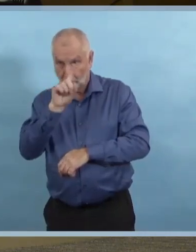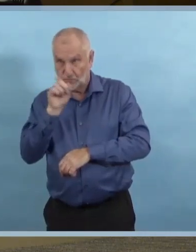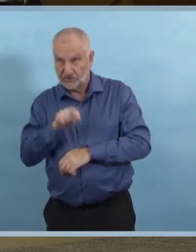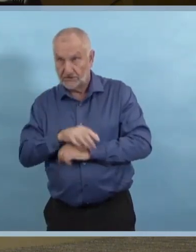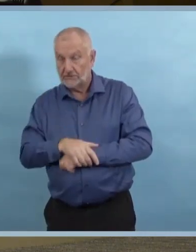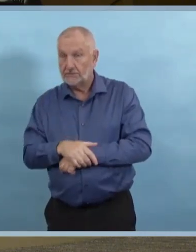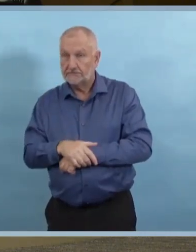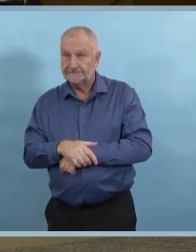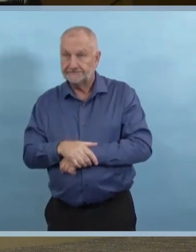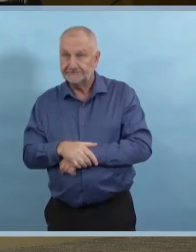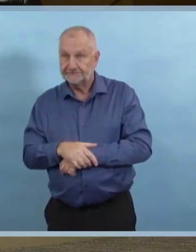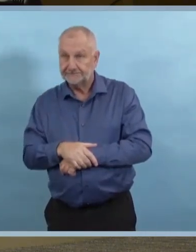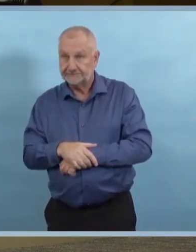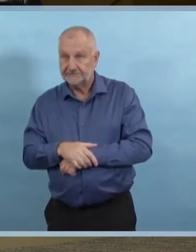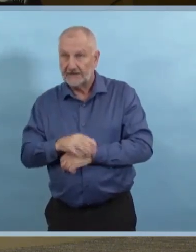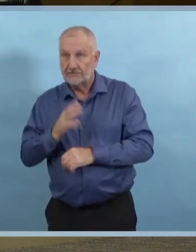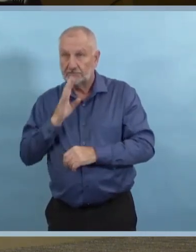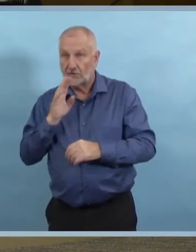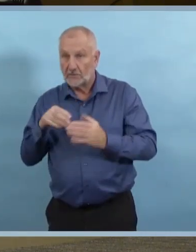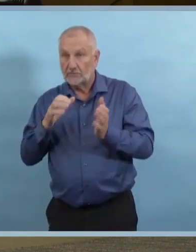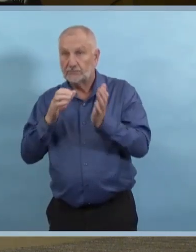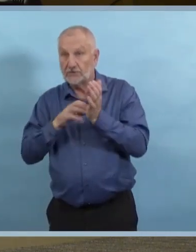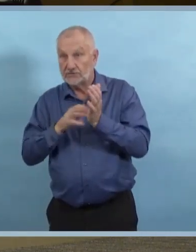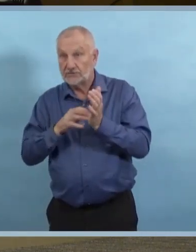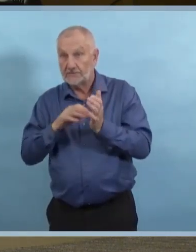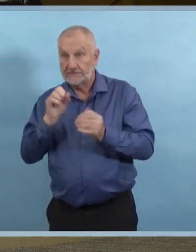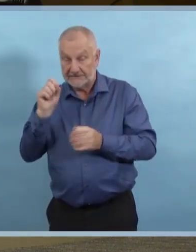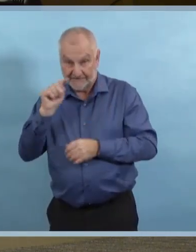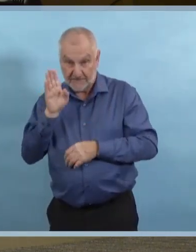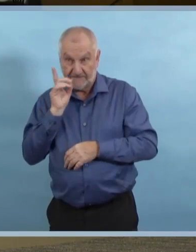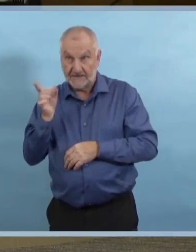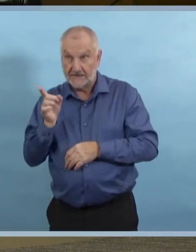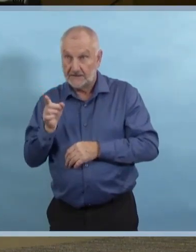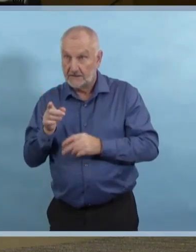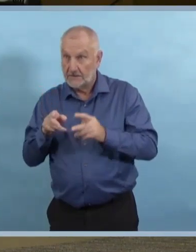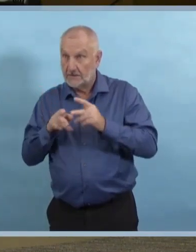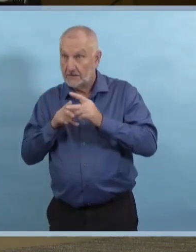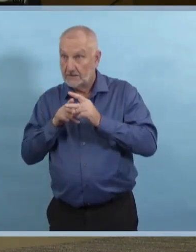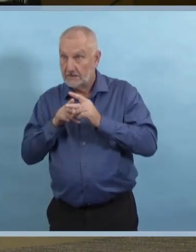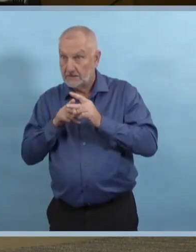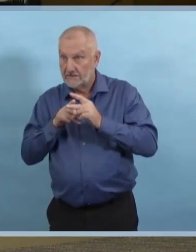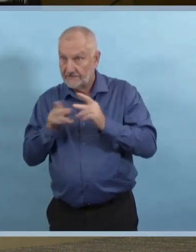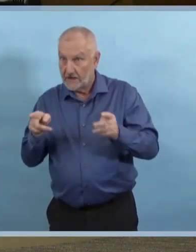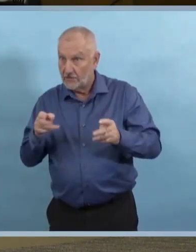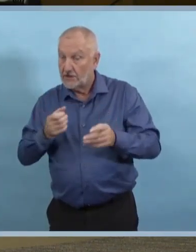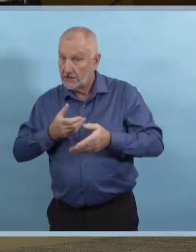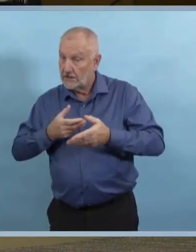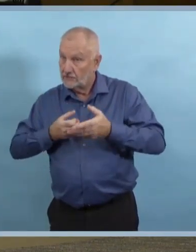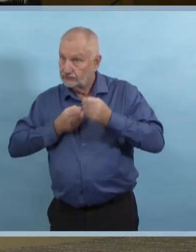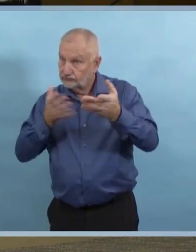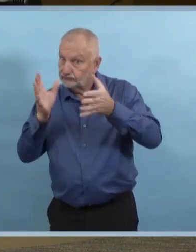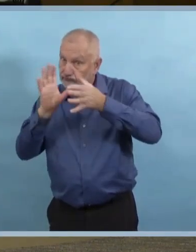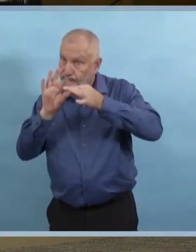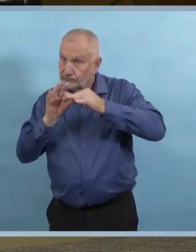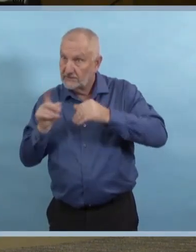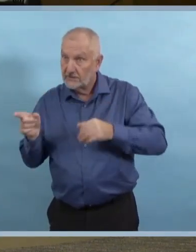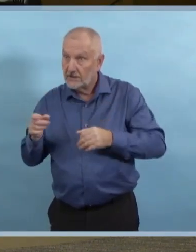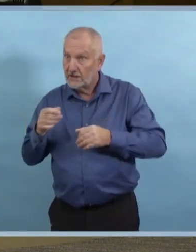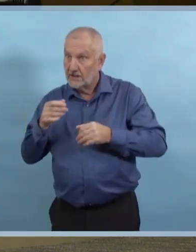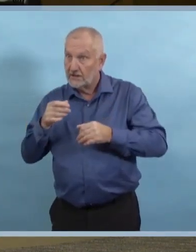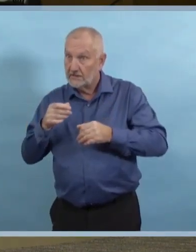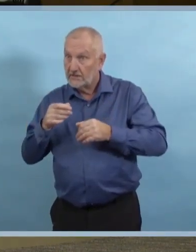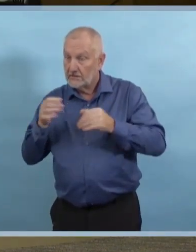-Boniface qui a donné des renseignements sur le fait que les hôpitaux sont au bord du gouffre. Le personnel est